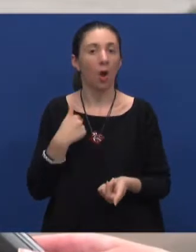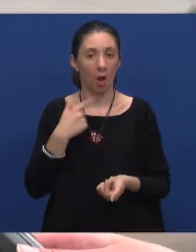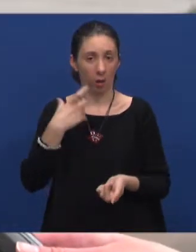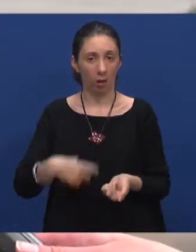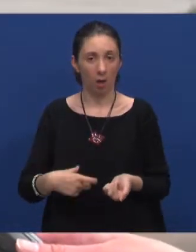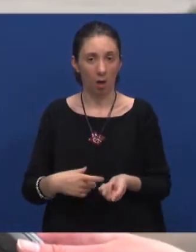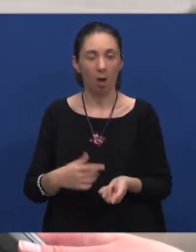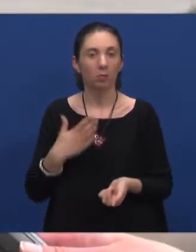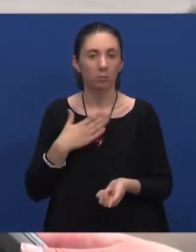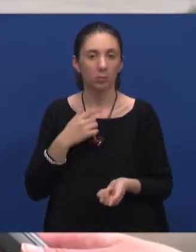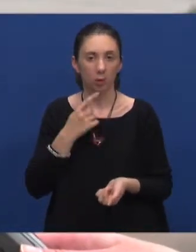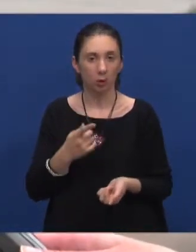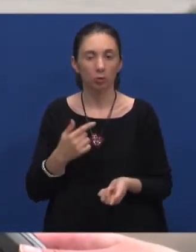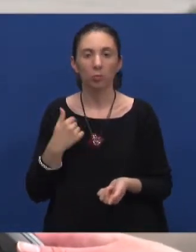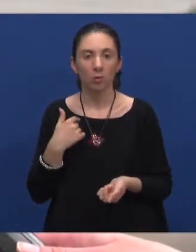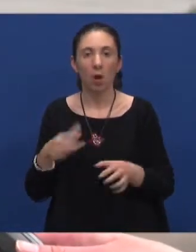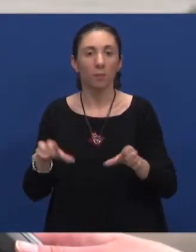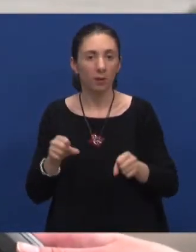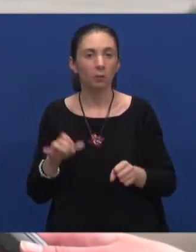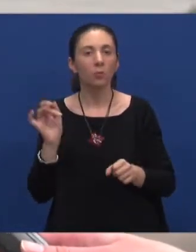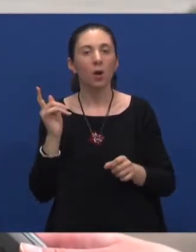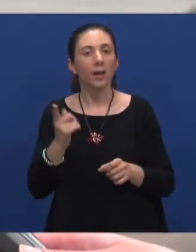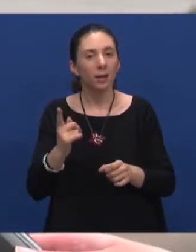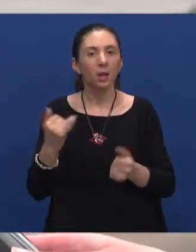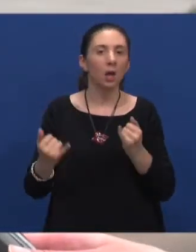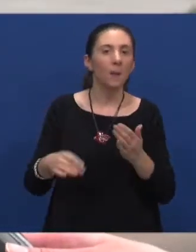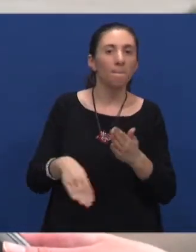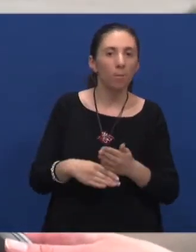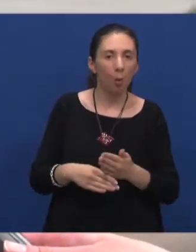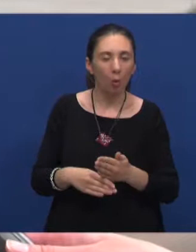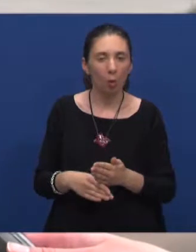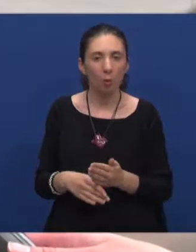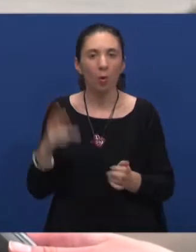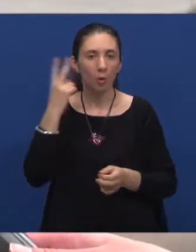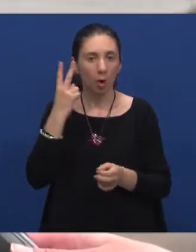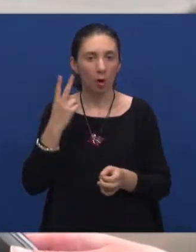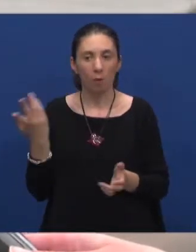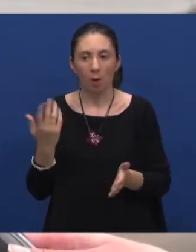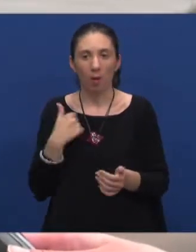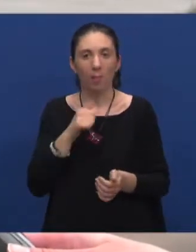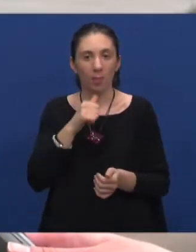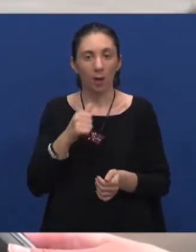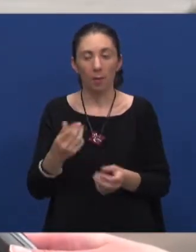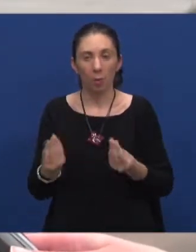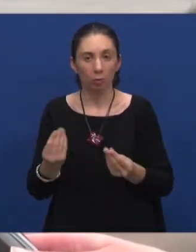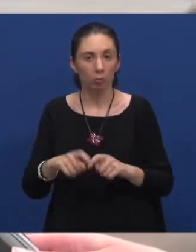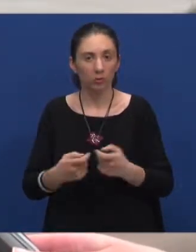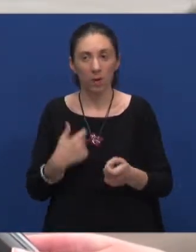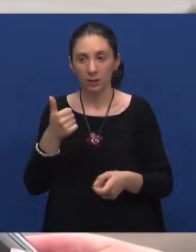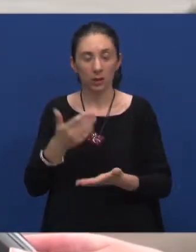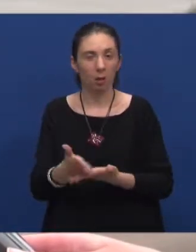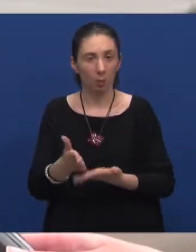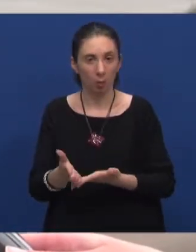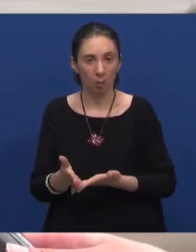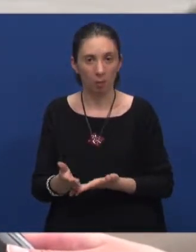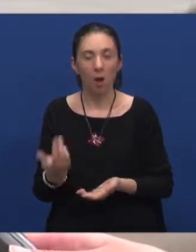vrlo rado, kažem, prihvaćam i kritiku i pomoć, naravno kada ne mogu neke stvari sama obaviti,